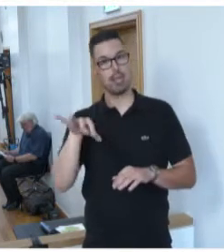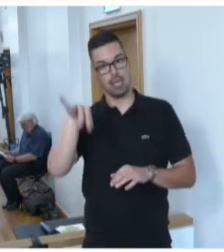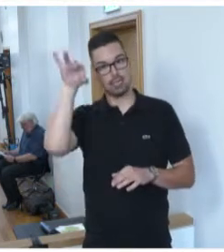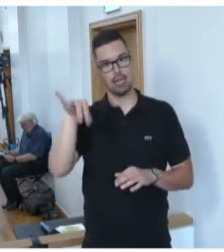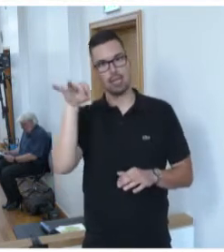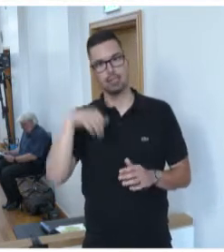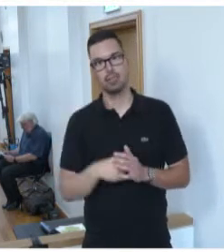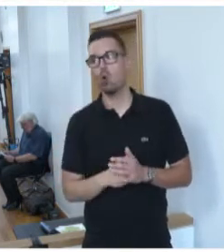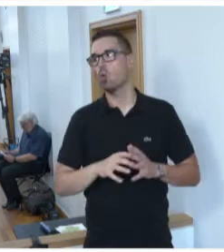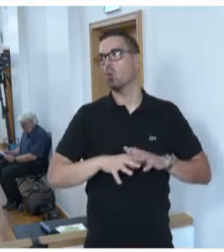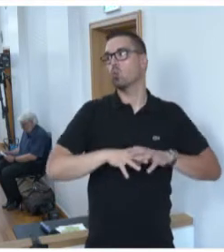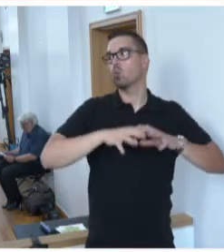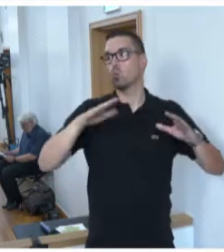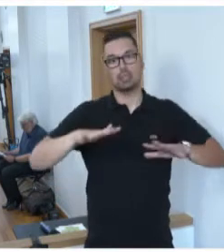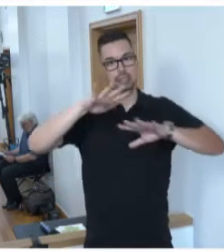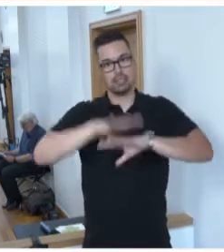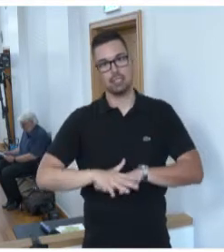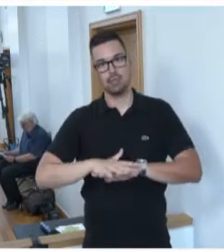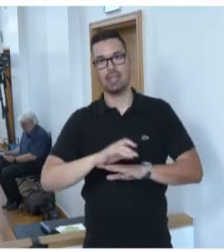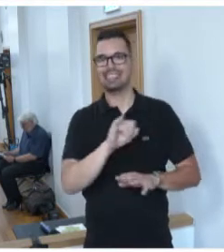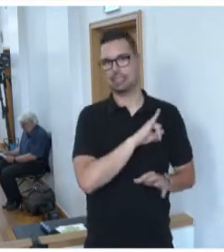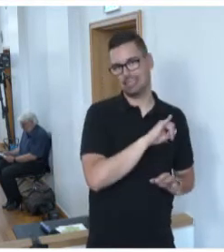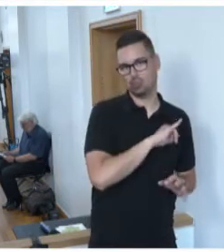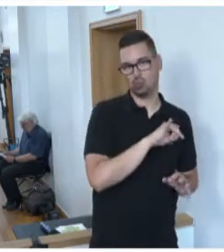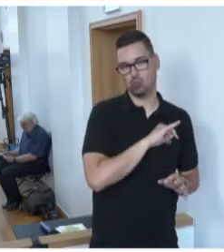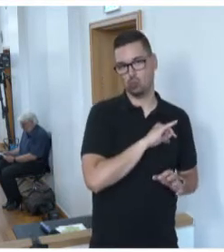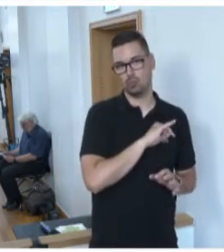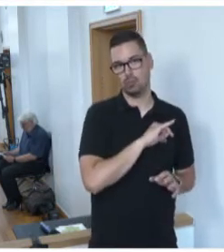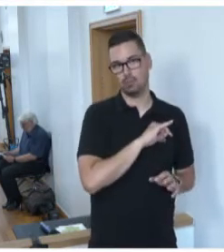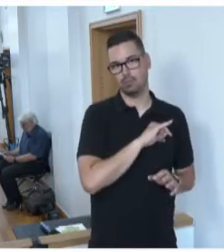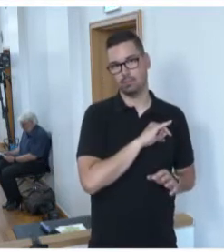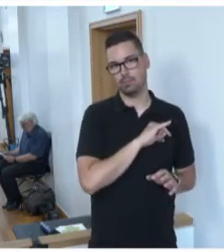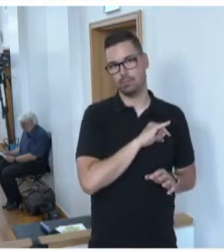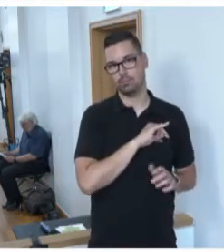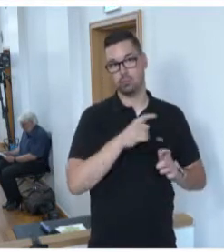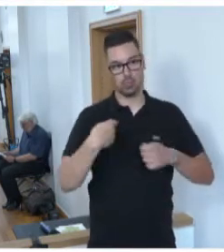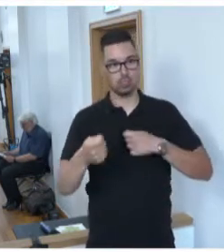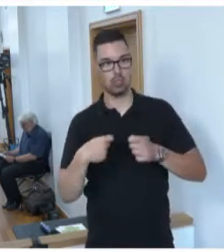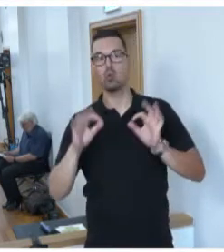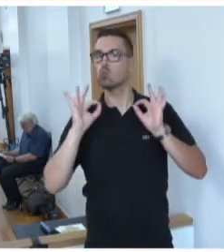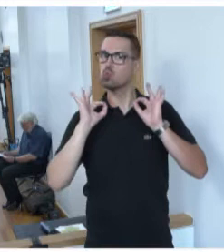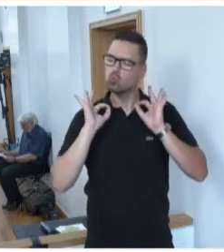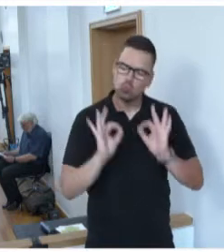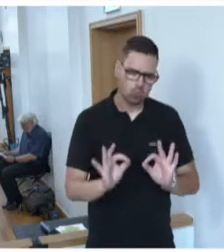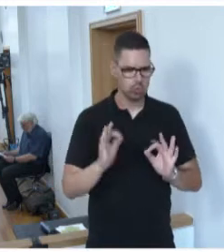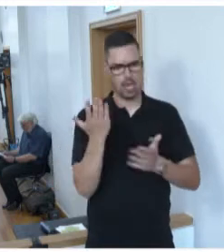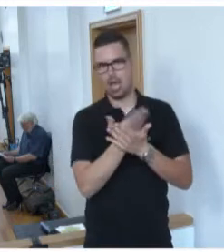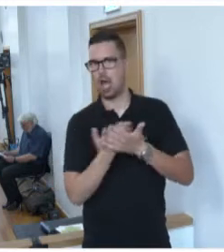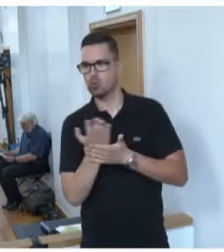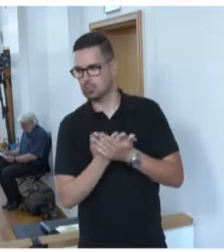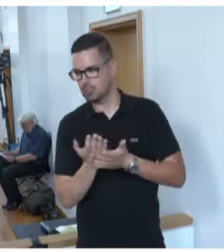braucht es ein großes Netzwerk an Institutionen und gesellschaftlichen AkteurInnen, die extrem gut ausgebildet und